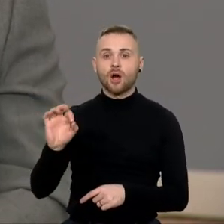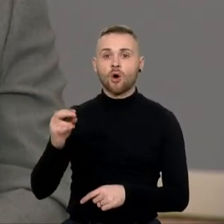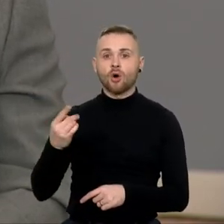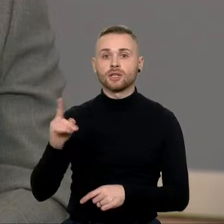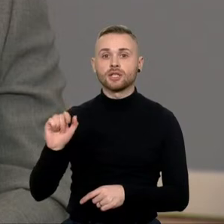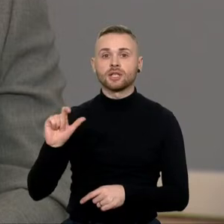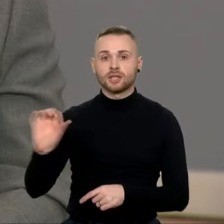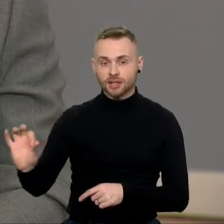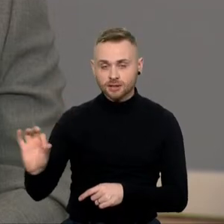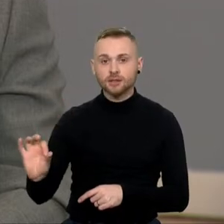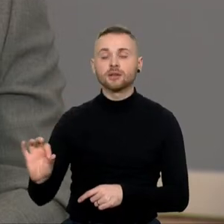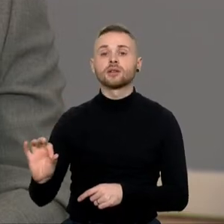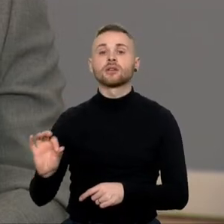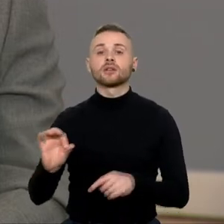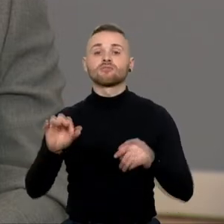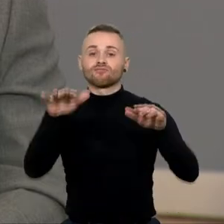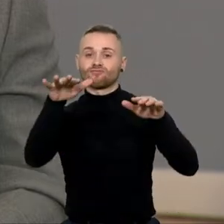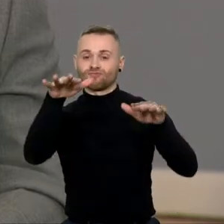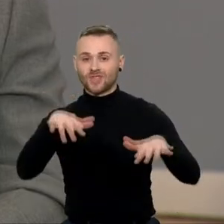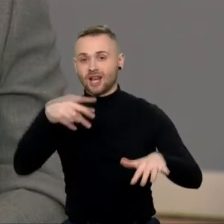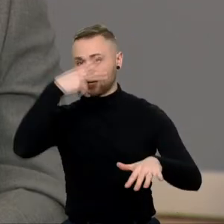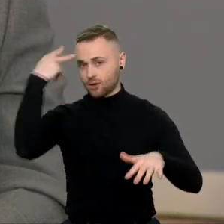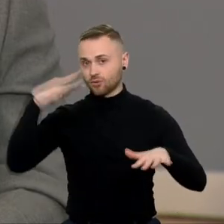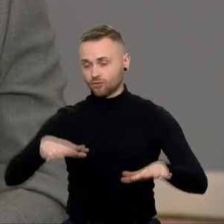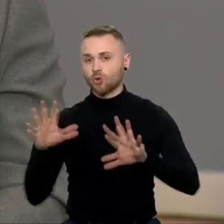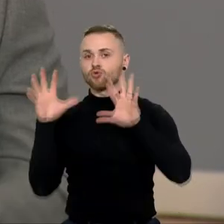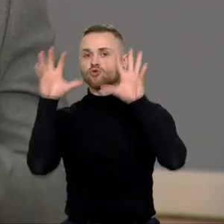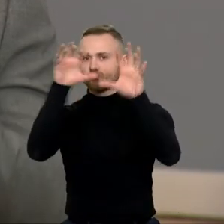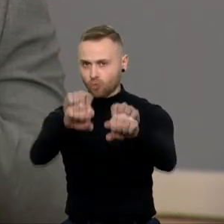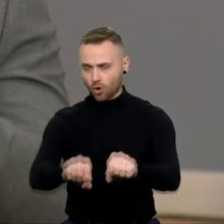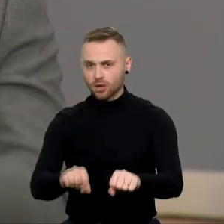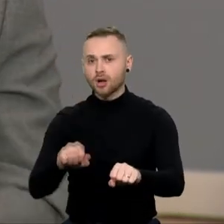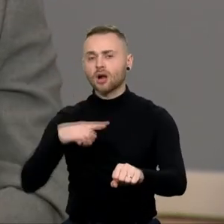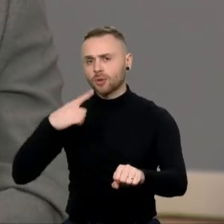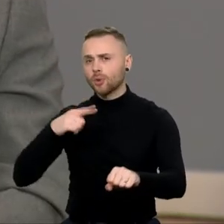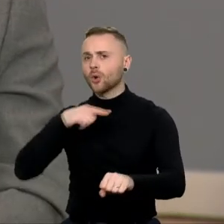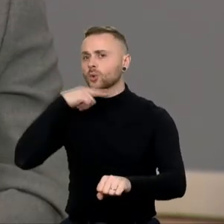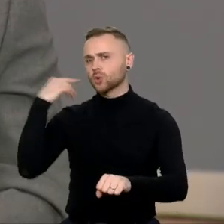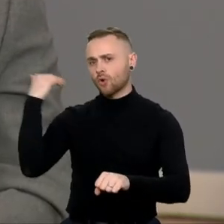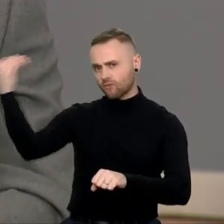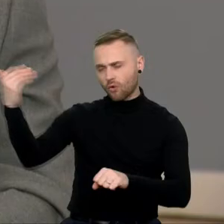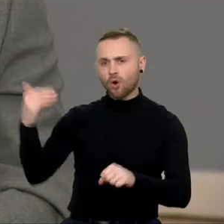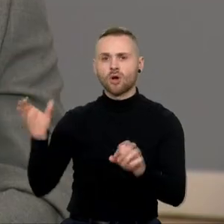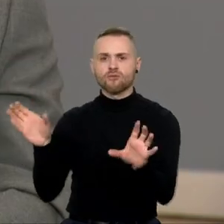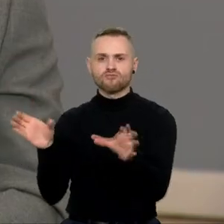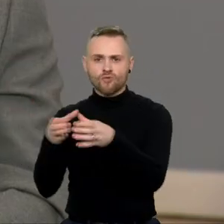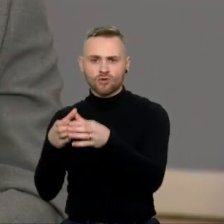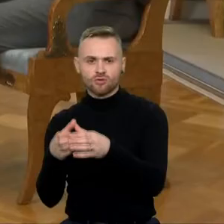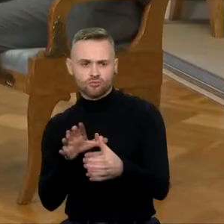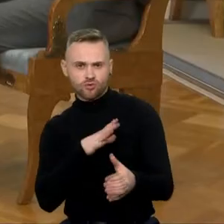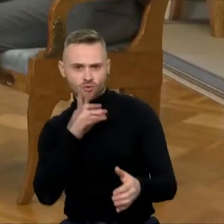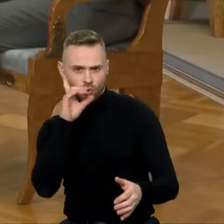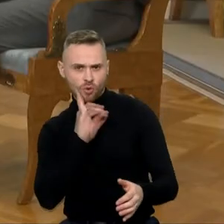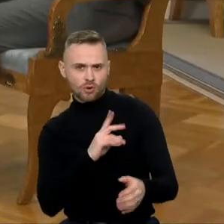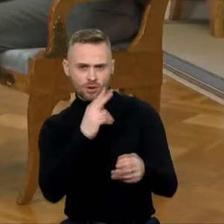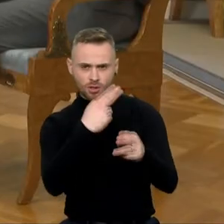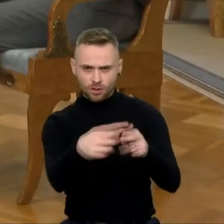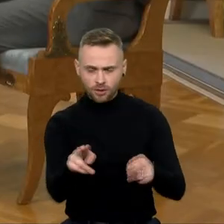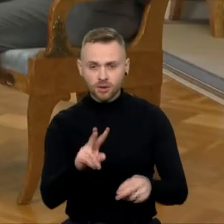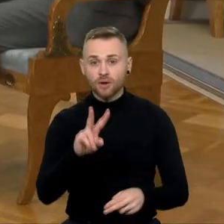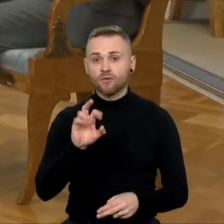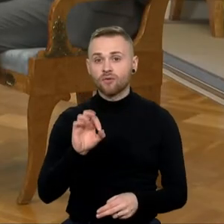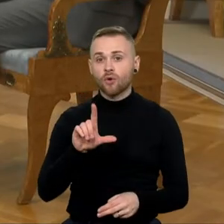Ir saugumo vadovas sako, kad užpolimą tikėtinio organizavo Rusijos specialios tarnybos per čia užverbuotą asmenį. Pavolkovo